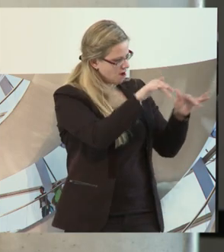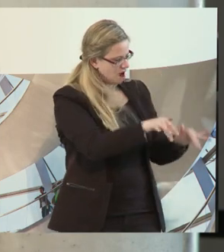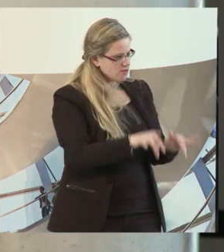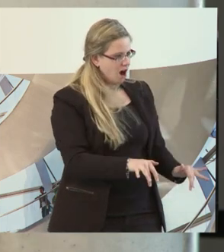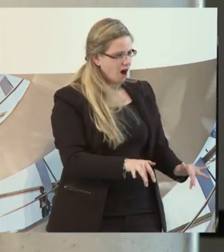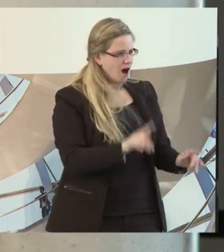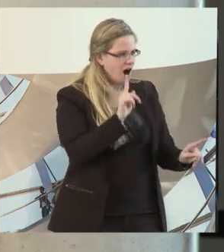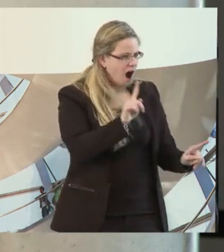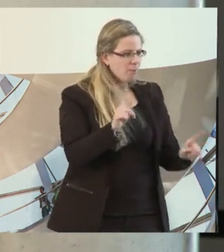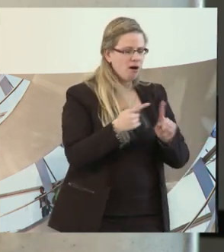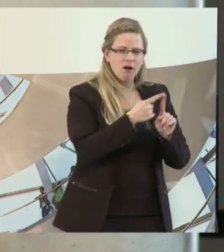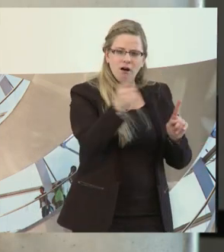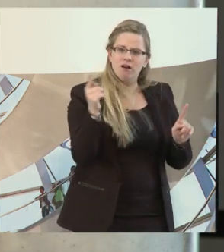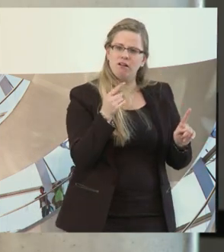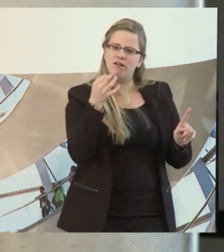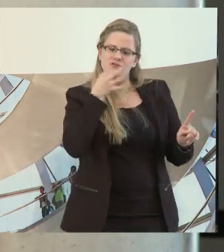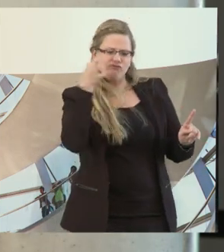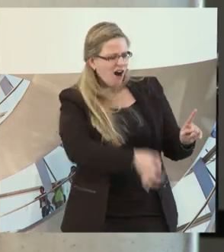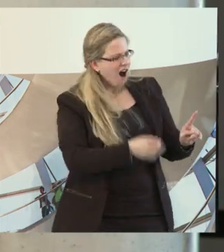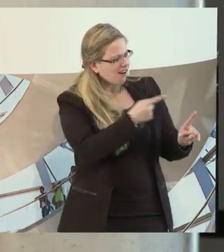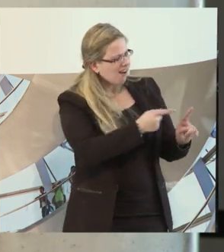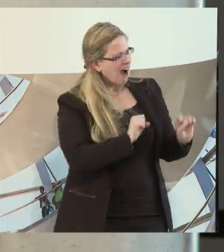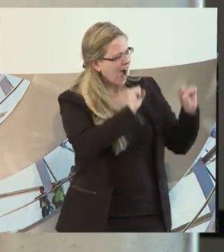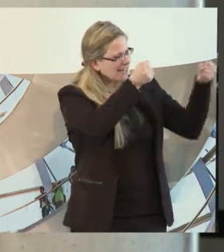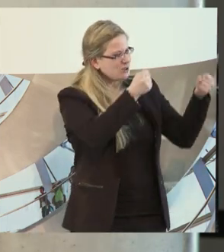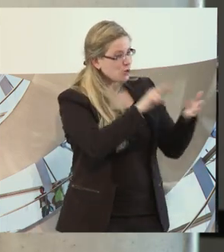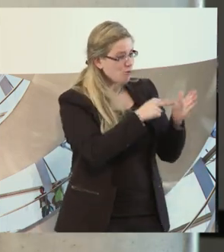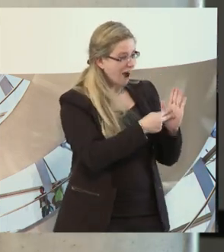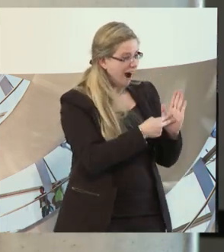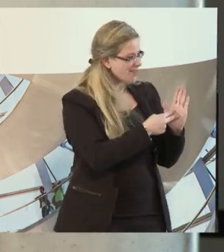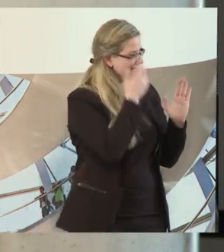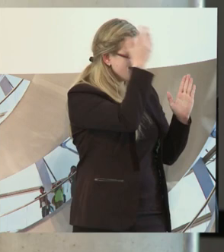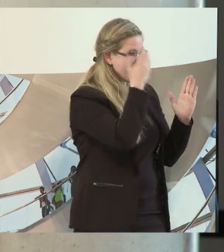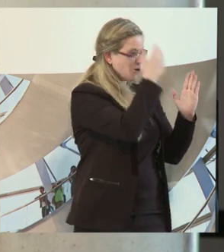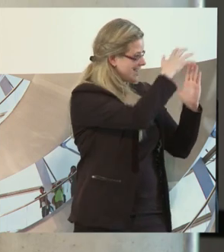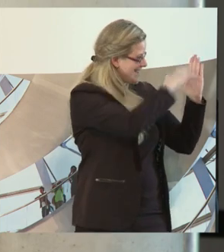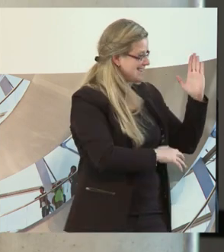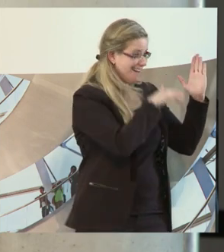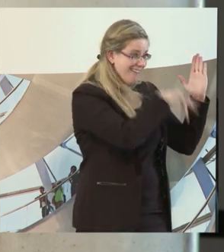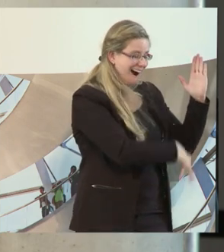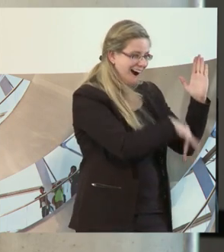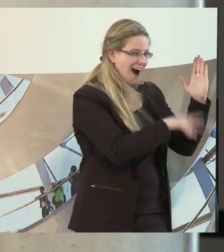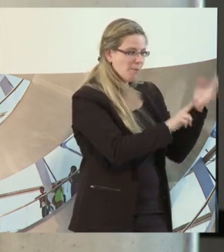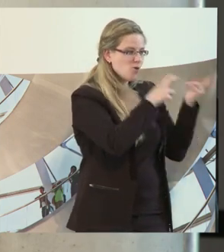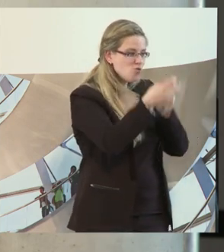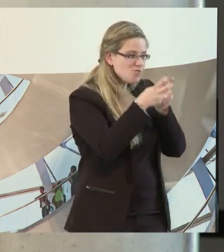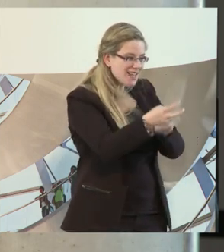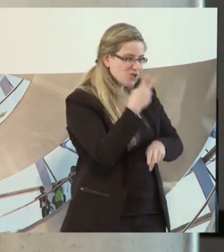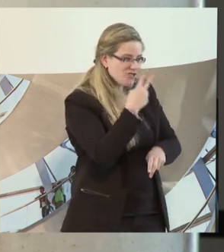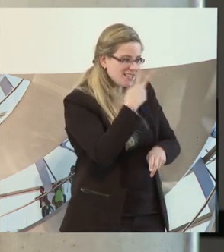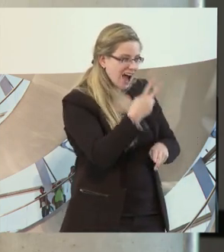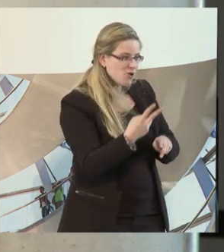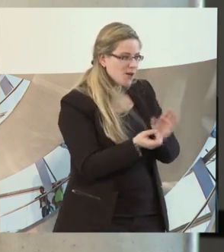Niemand hinterfragt aber, wie wird denn dieser Aktionsplan überhaupt gelebt. Verstehen Sie, was ich sagen will? Ich bekomme mit dieser Veranstaltung auch einen